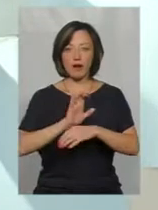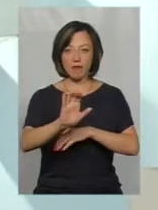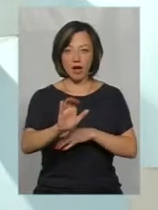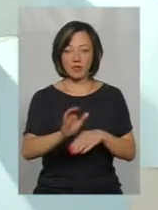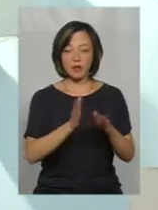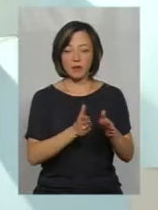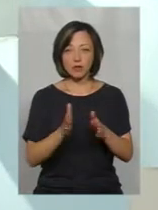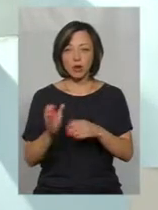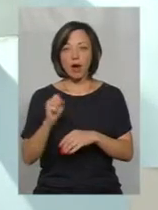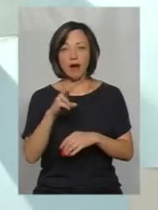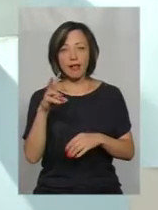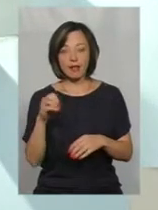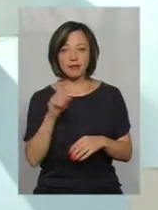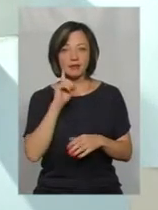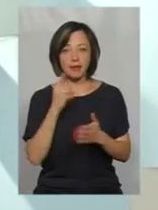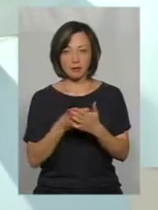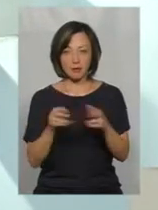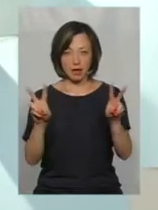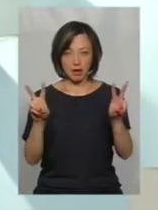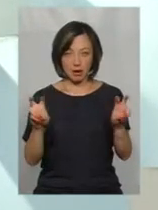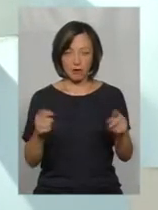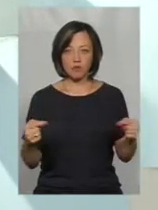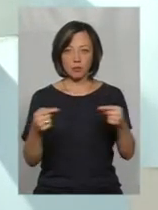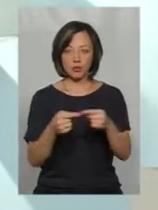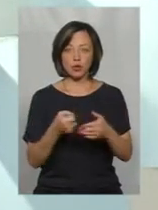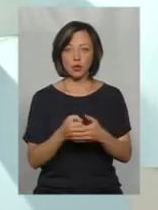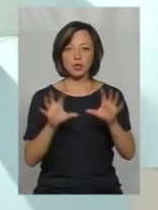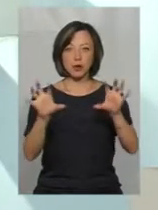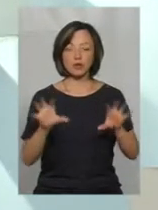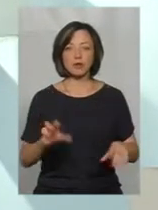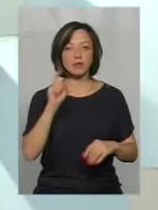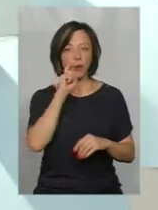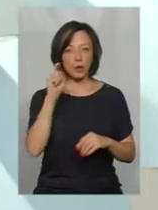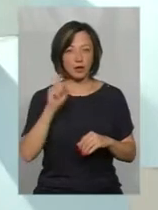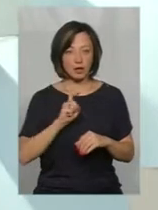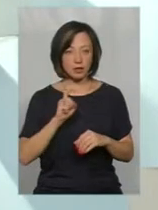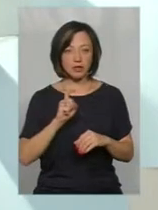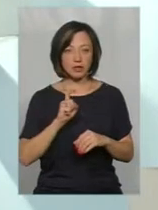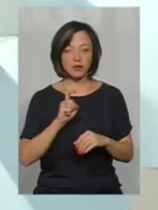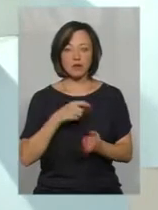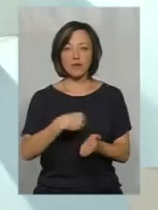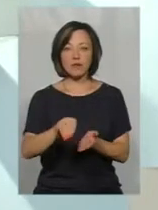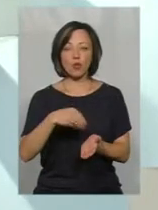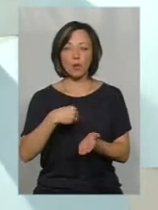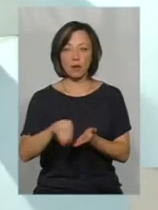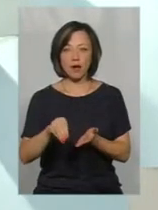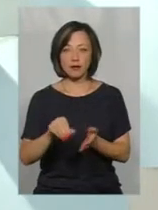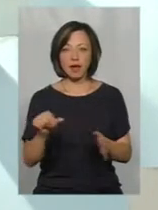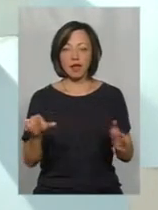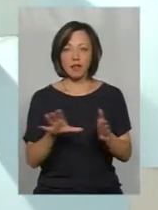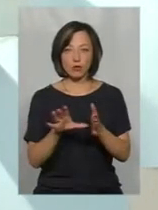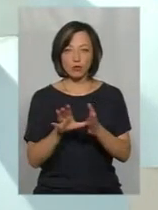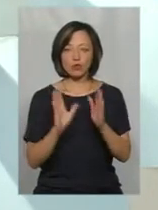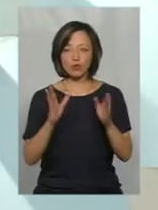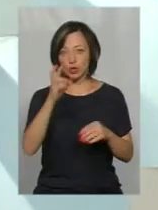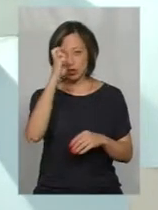Але за зеленим тарифом, у відповідності до законодавства України, викупати електроенергію